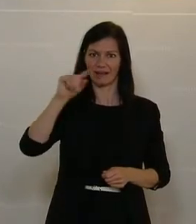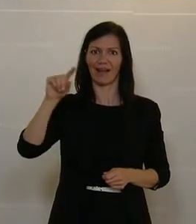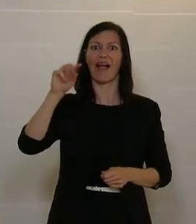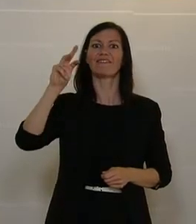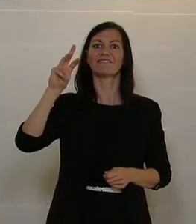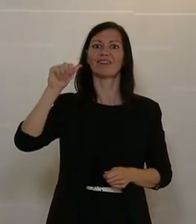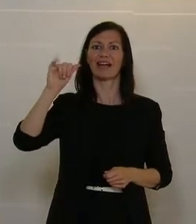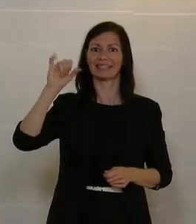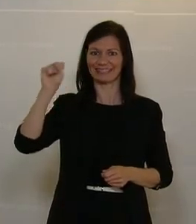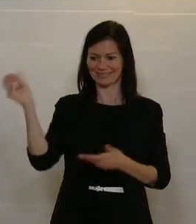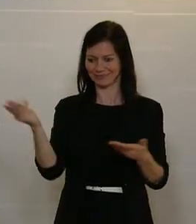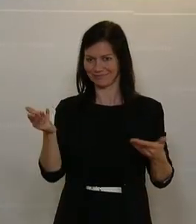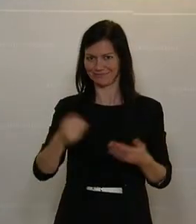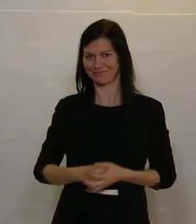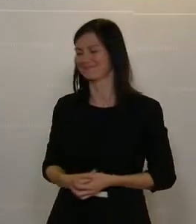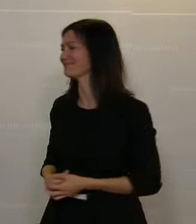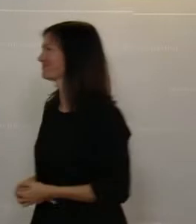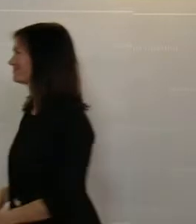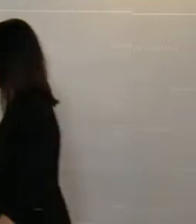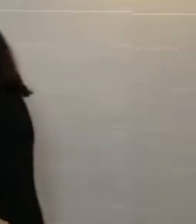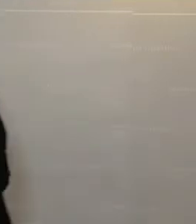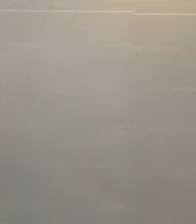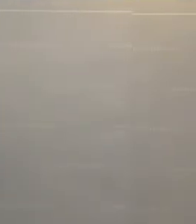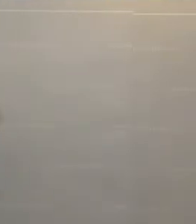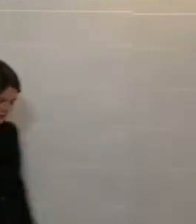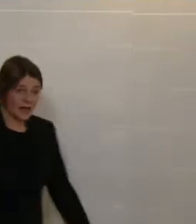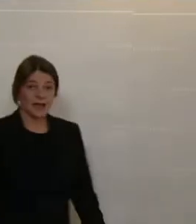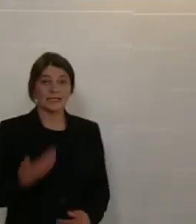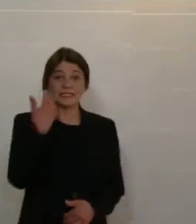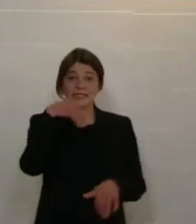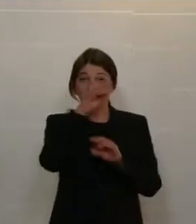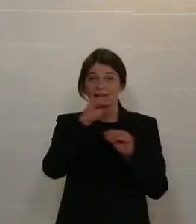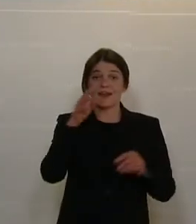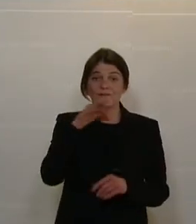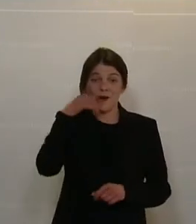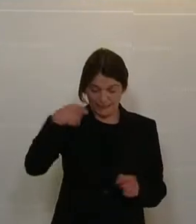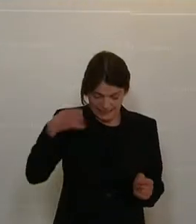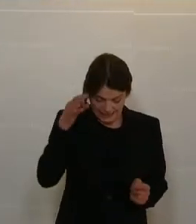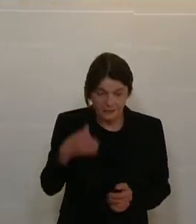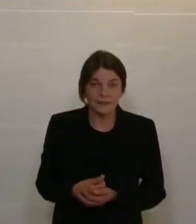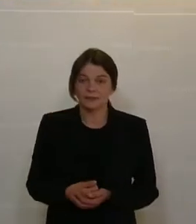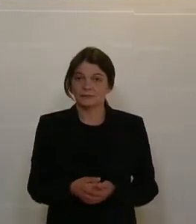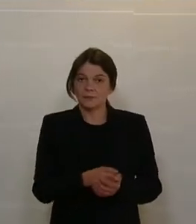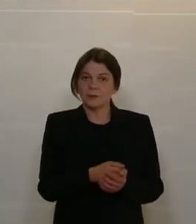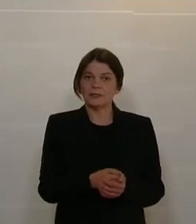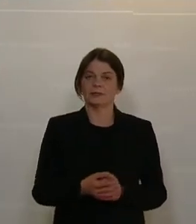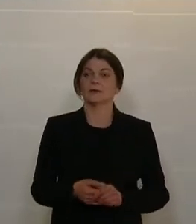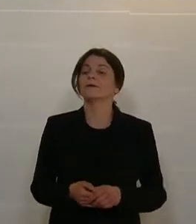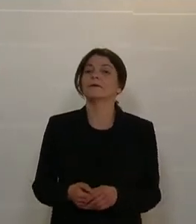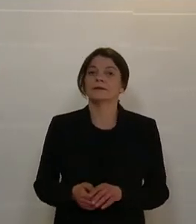Recht auf ein selbstbestimmtes Leben haben. die letzte Rednerin zu diesem Tagesordnungspunkt ist am Wort von der ÖVP, Martina Diesner